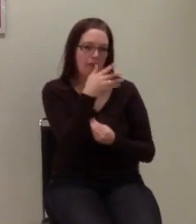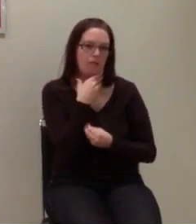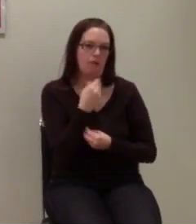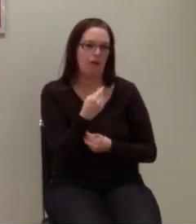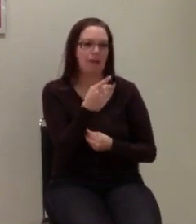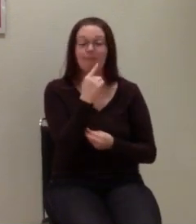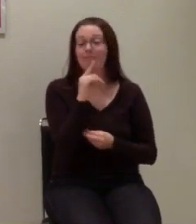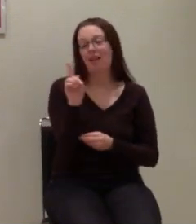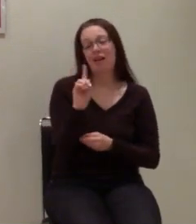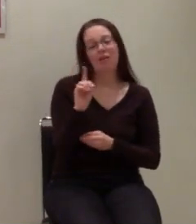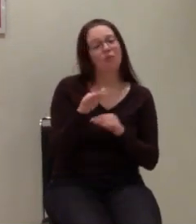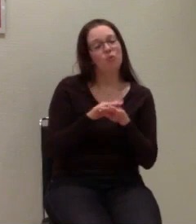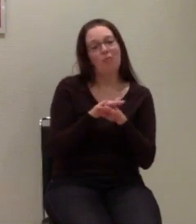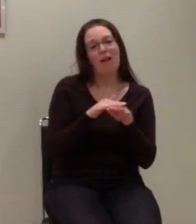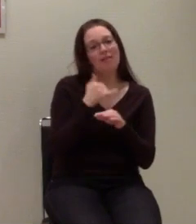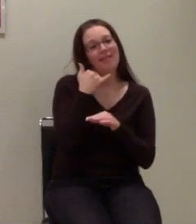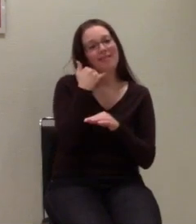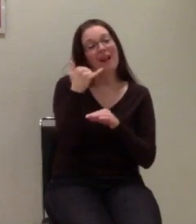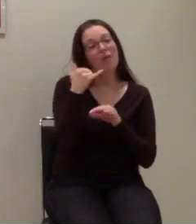Tut mir leid.